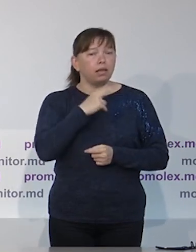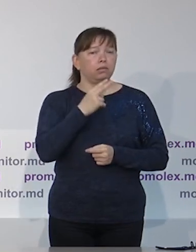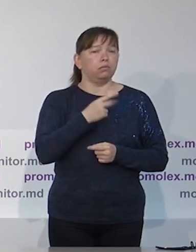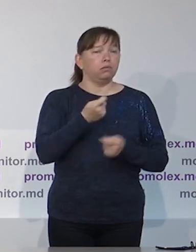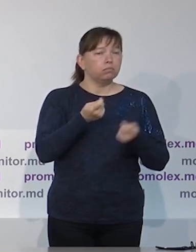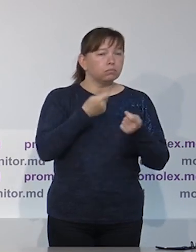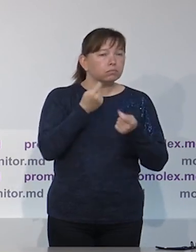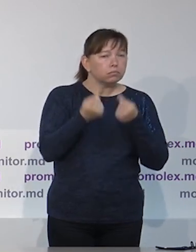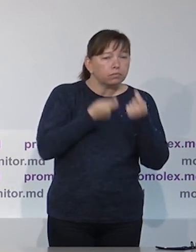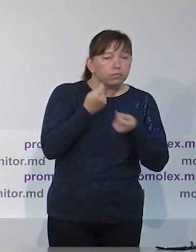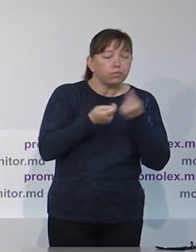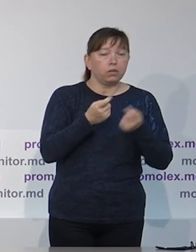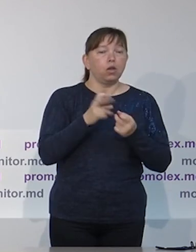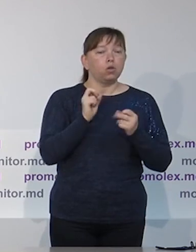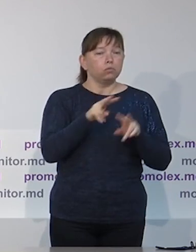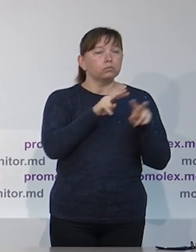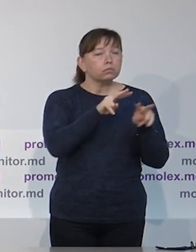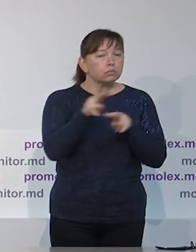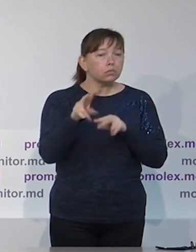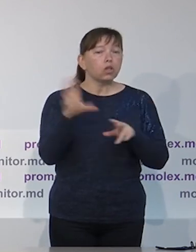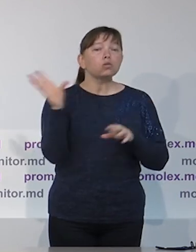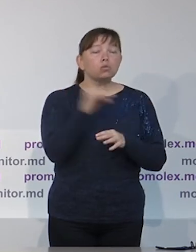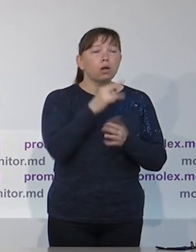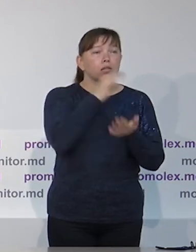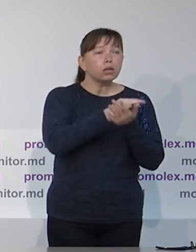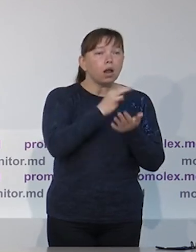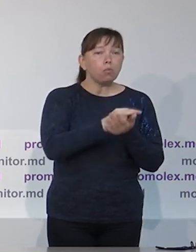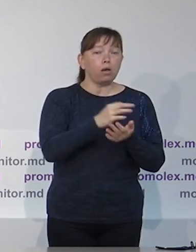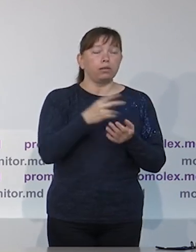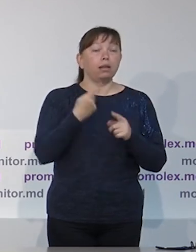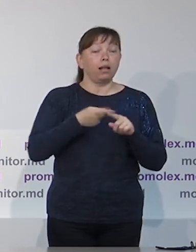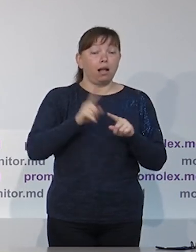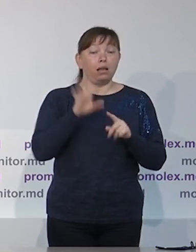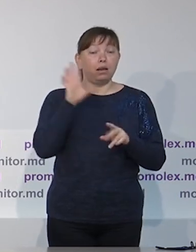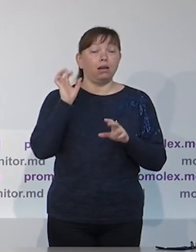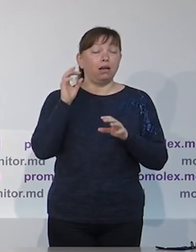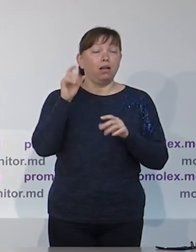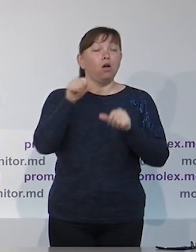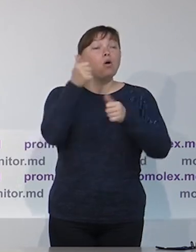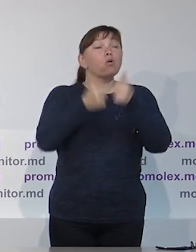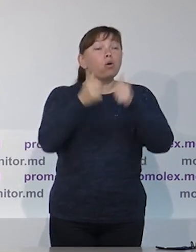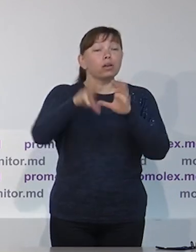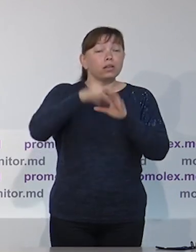для компании нужны ресурсы. В то же время мы призываем ЦИК